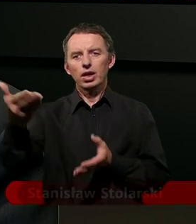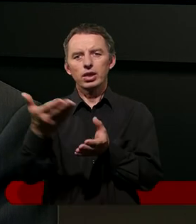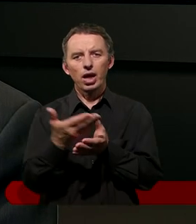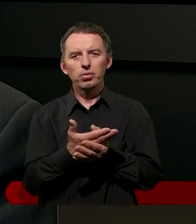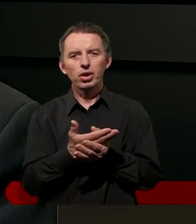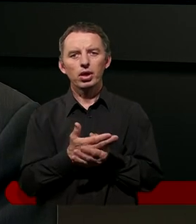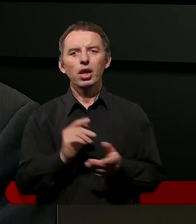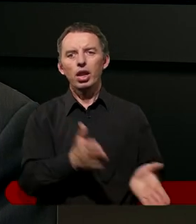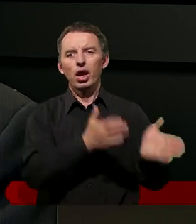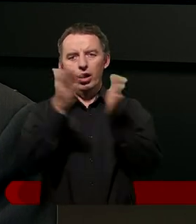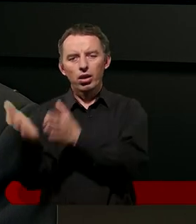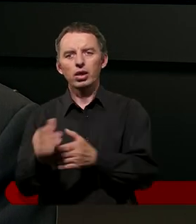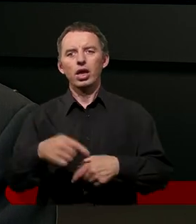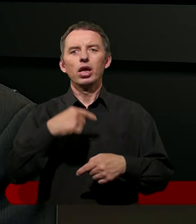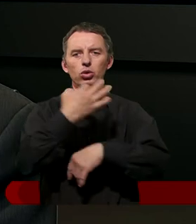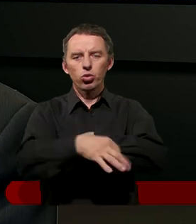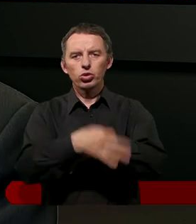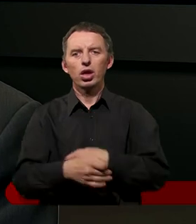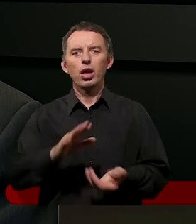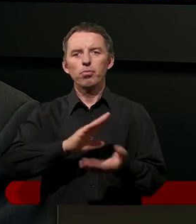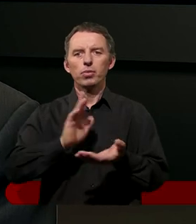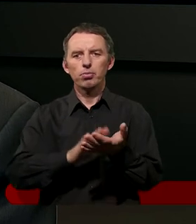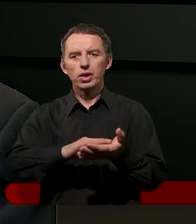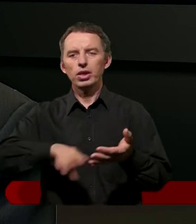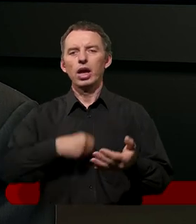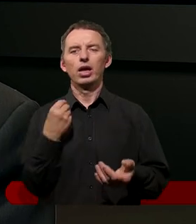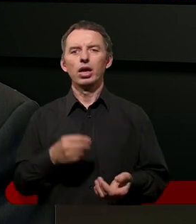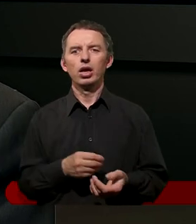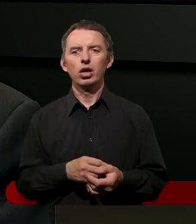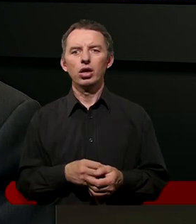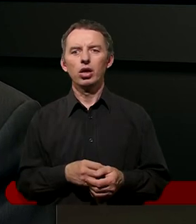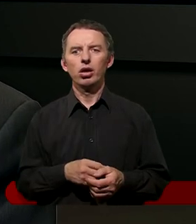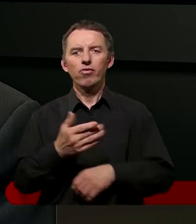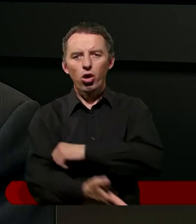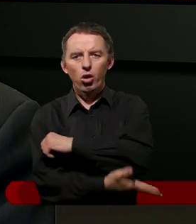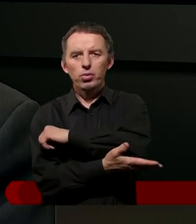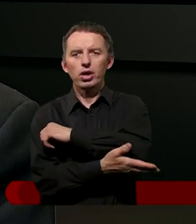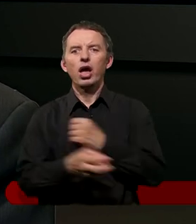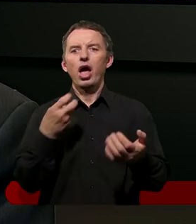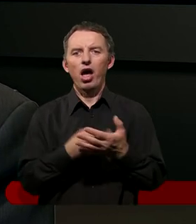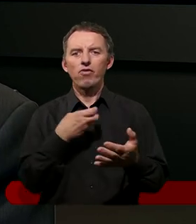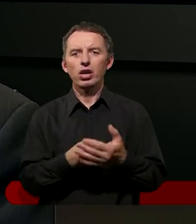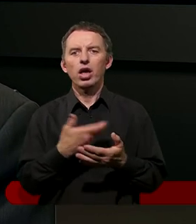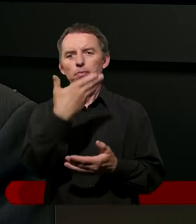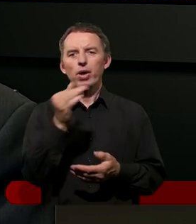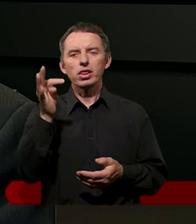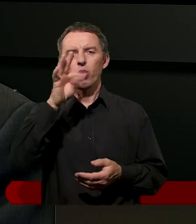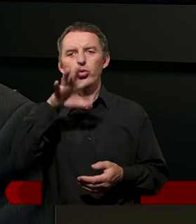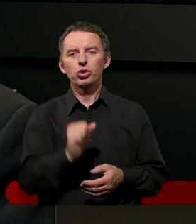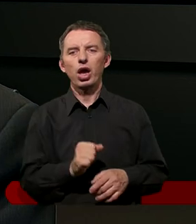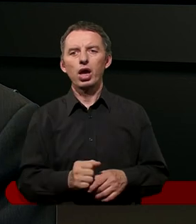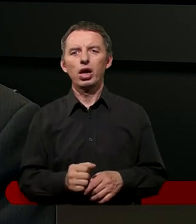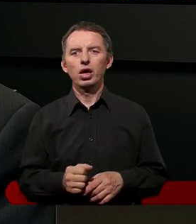Zapraszam na kolejne studium biblijne w oparciu o Ewangelię według św.